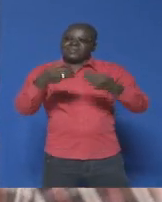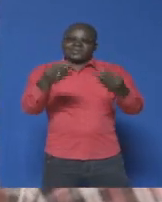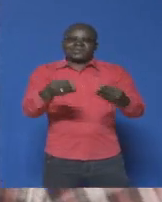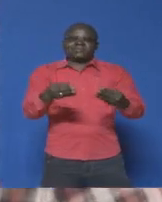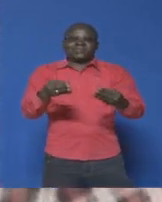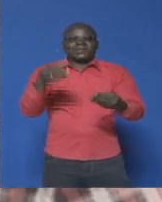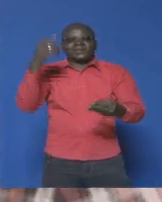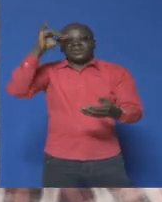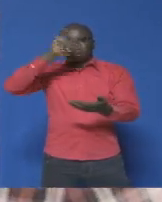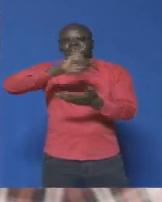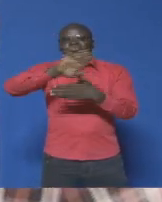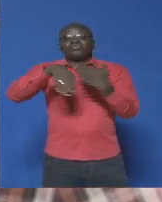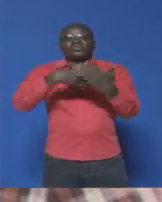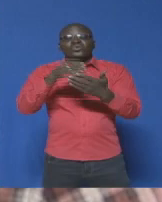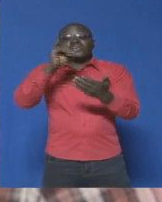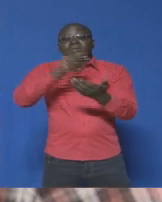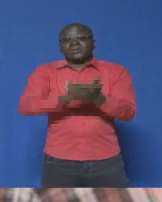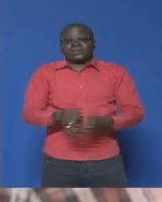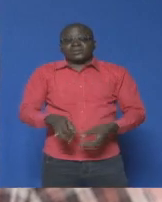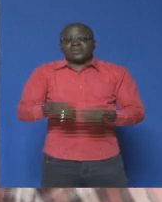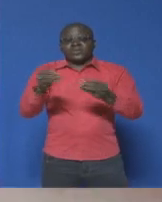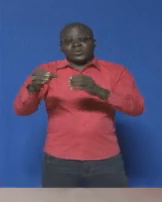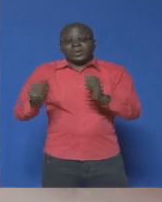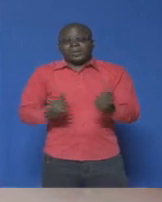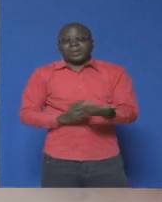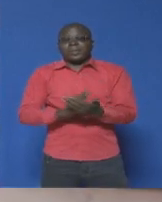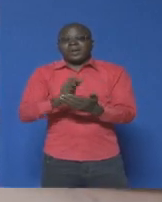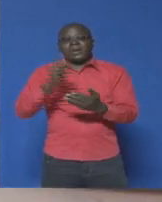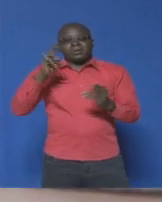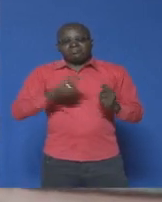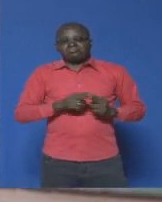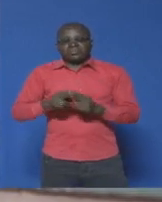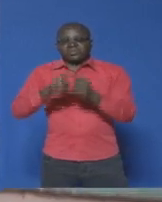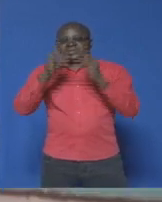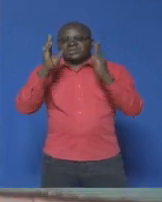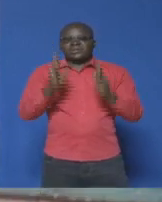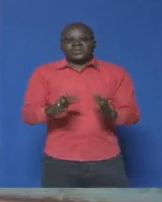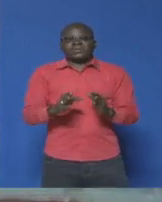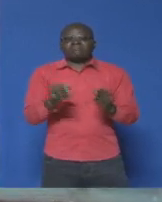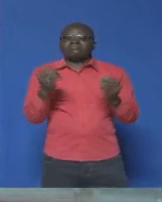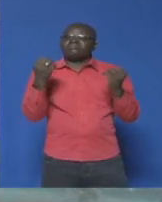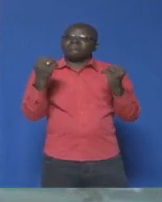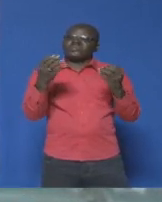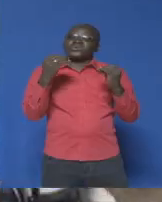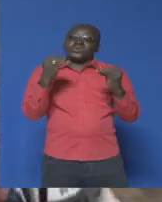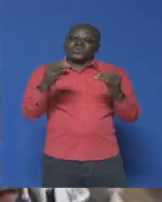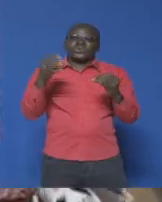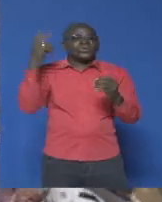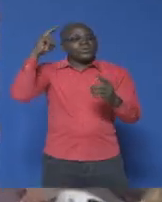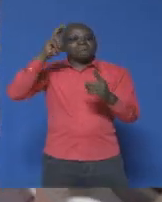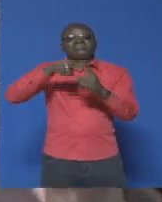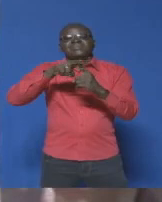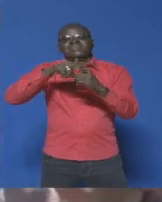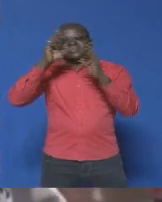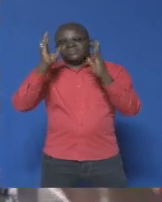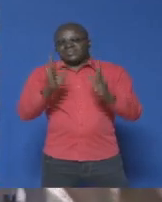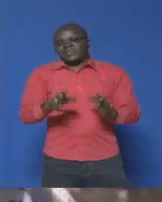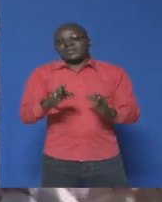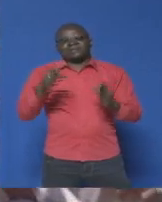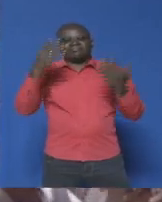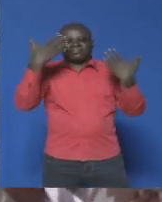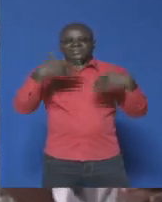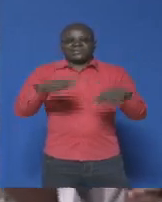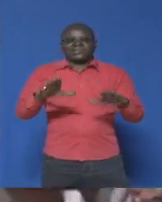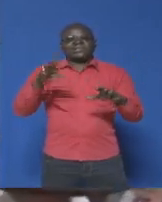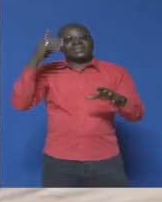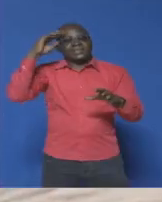par le casque, c'est l'énergie qui ne pas être subie par la tête de l'utilisateur. De nombreux cyclistes comme Chris Froome et Nairo Quintana sont déjà allés au tapis cette